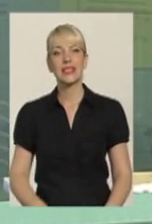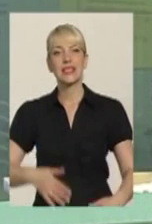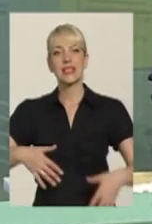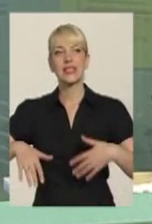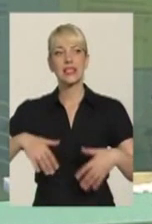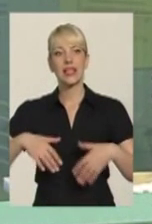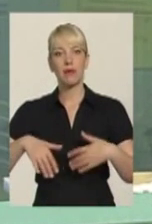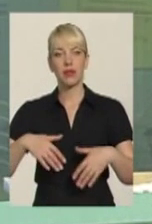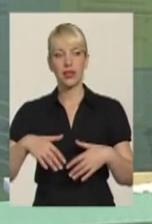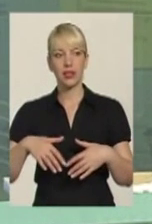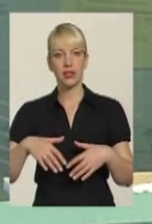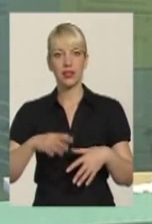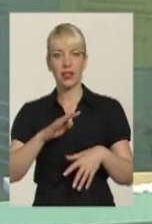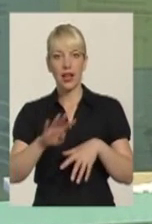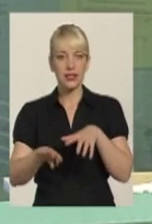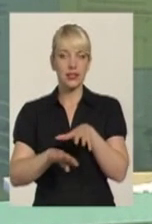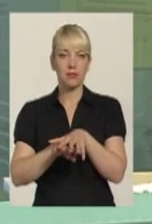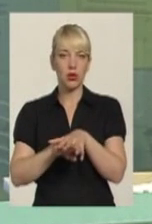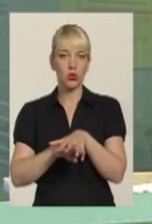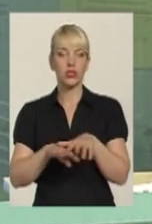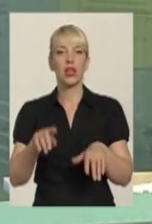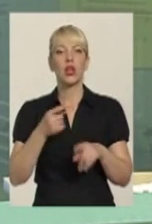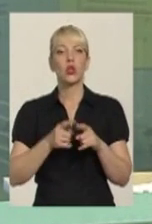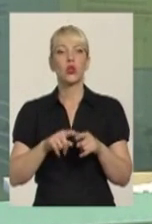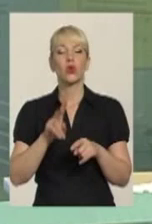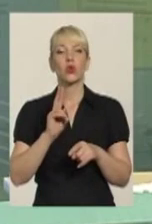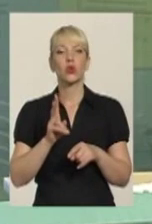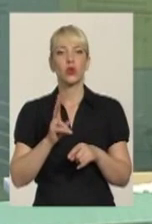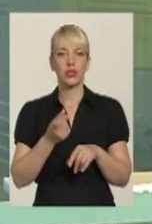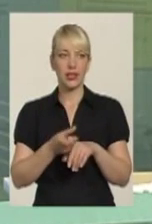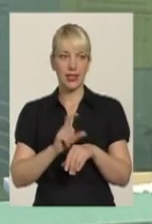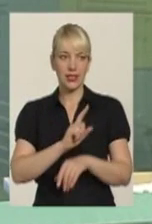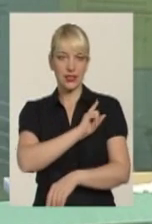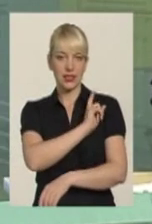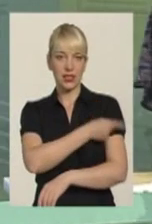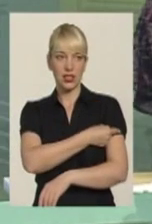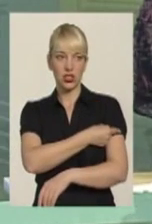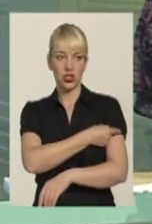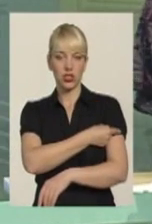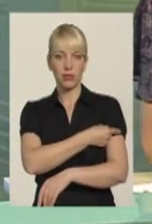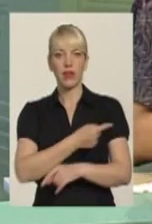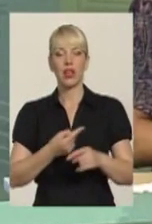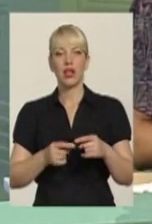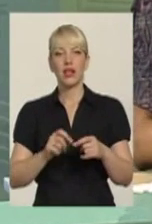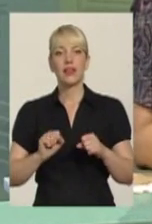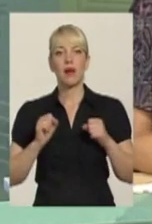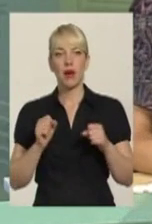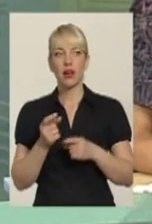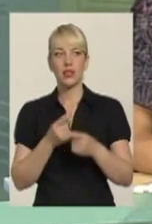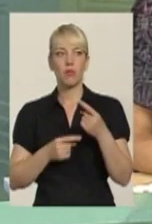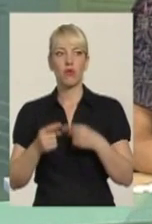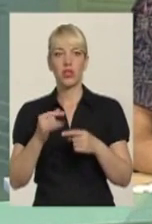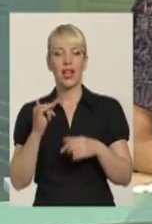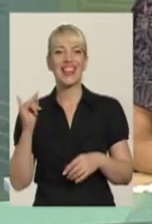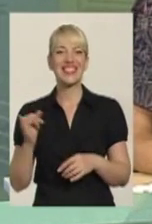асимілюється. Той, що найсильніший, він намагається повернутися на